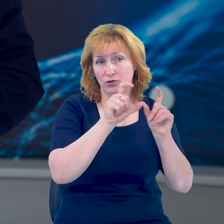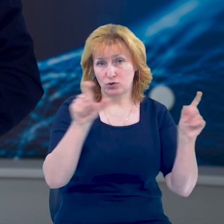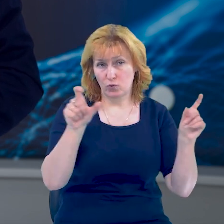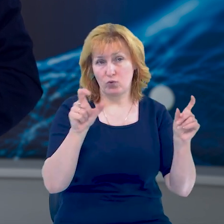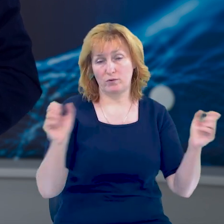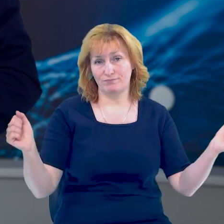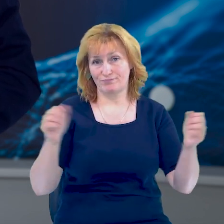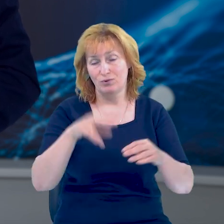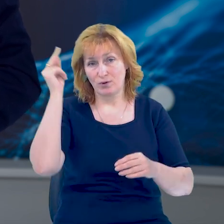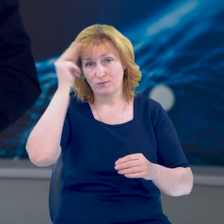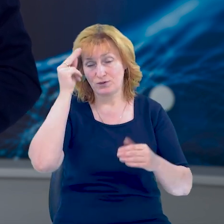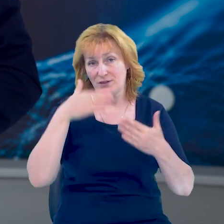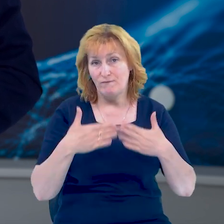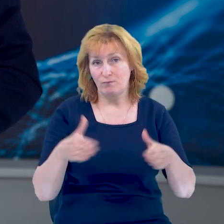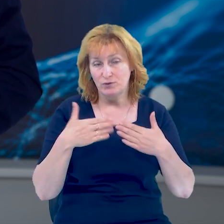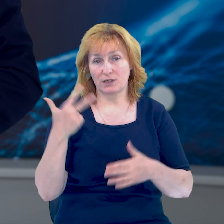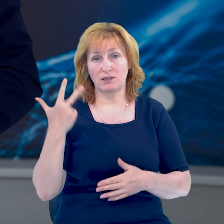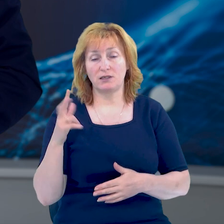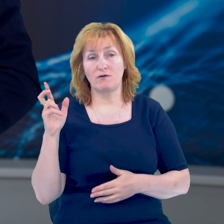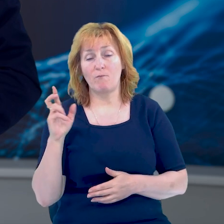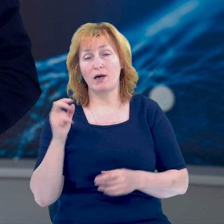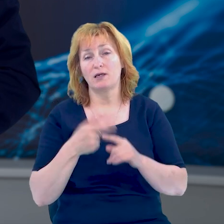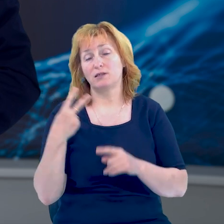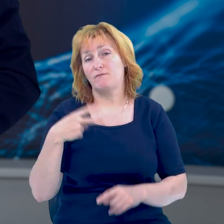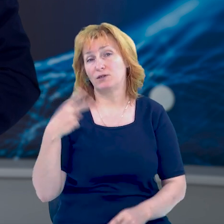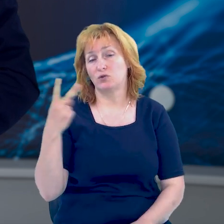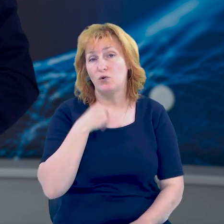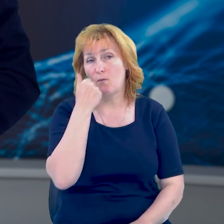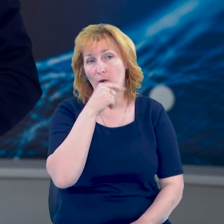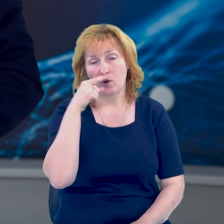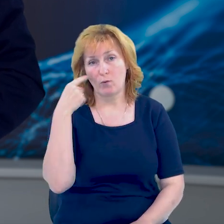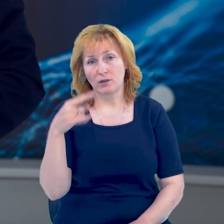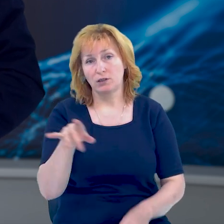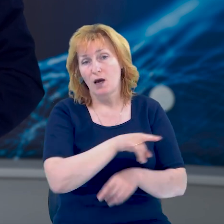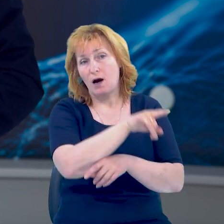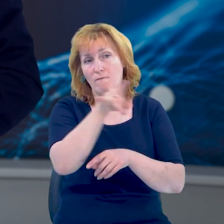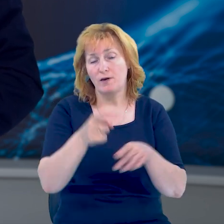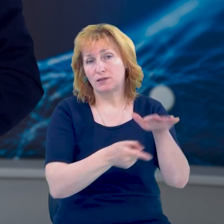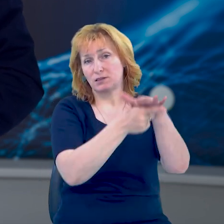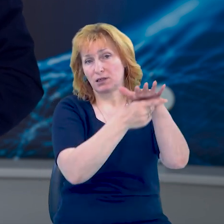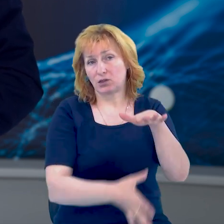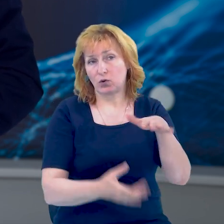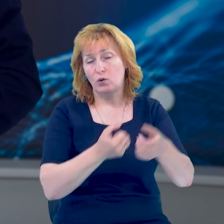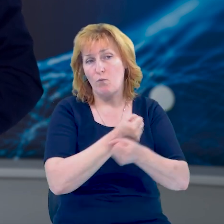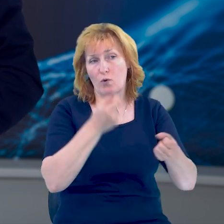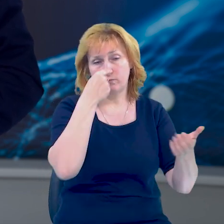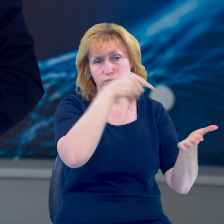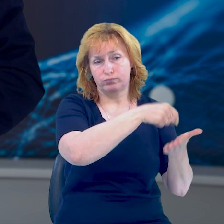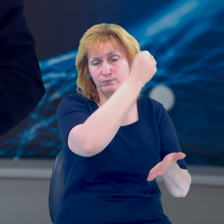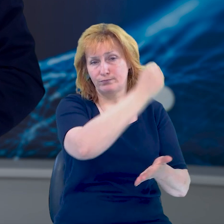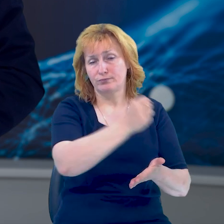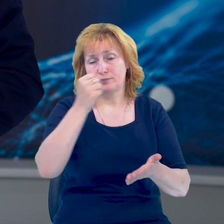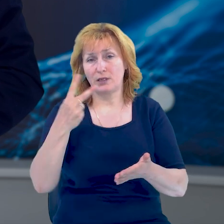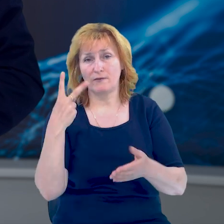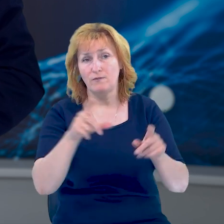-ї шкіл у Чернігові. 3 березня 2022 року російська авіація скинула бомби на дві школи у